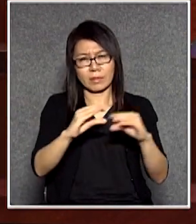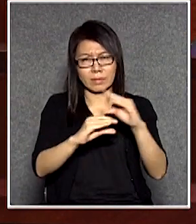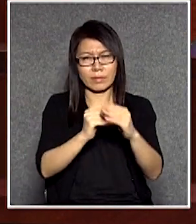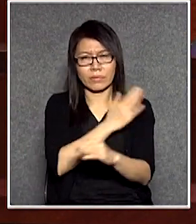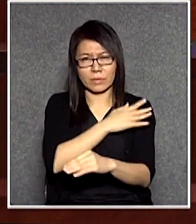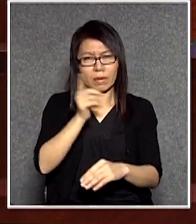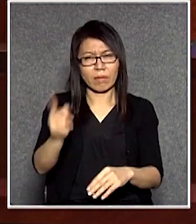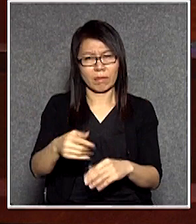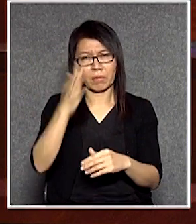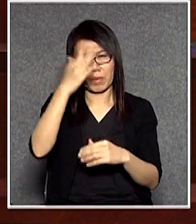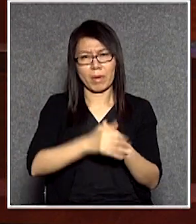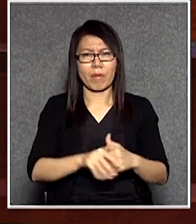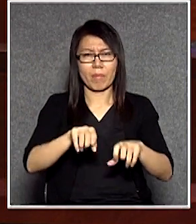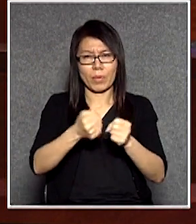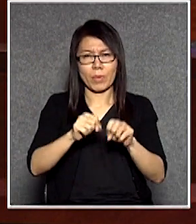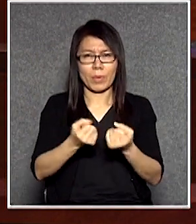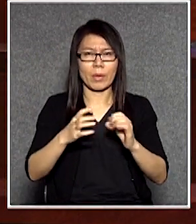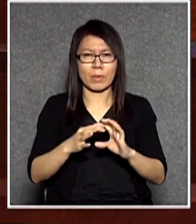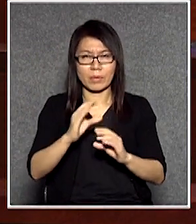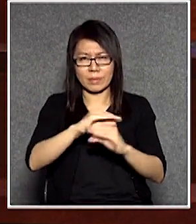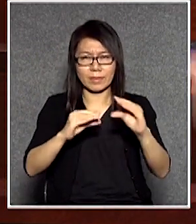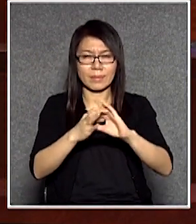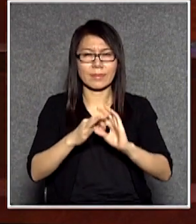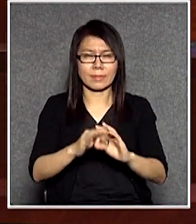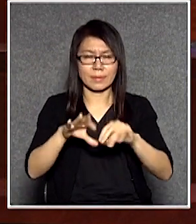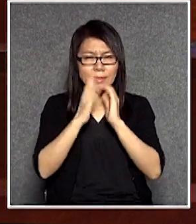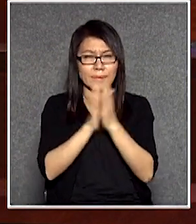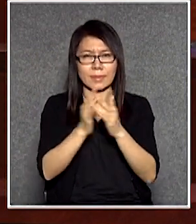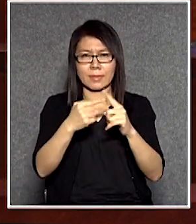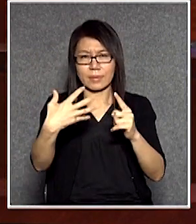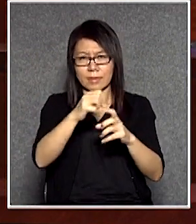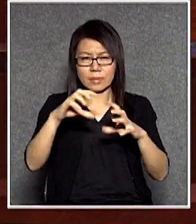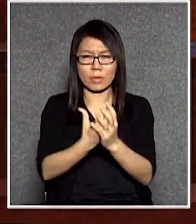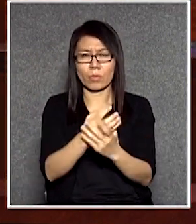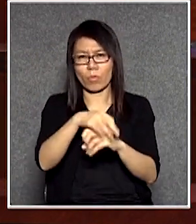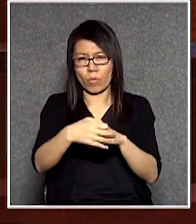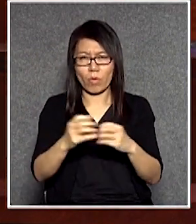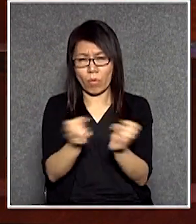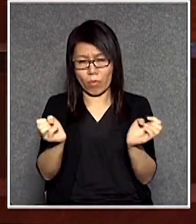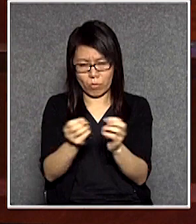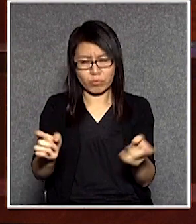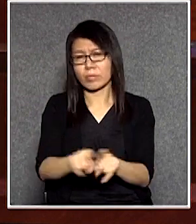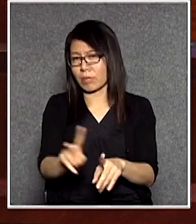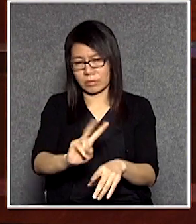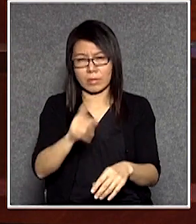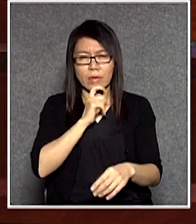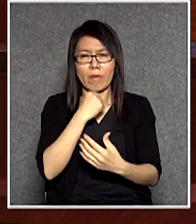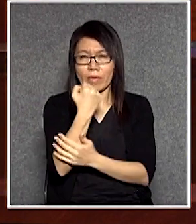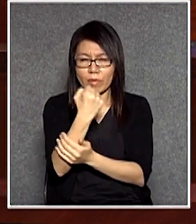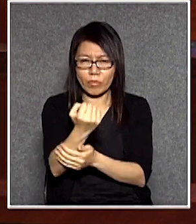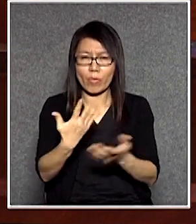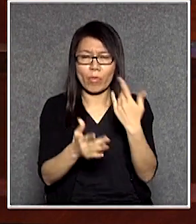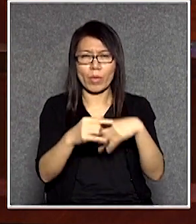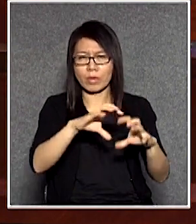謂破壞與建設的關係是這樣所有民主國家的議會在野黨或者反對黨